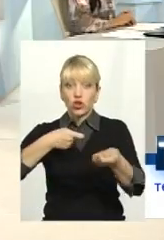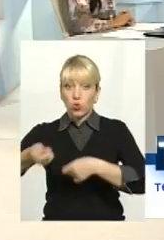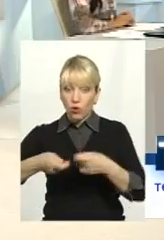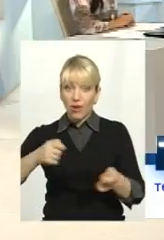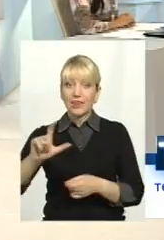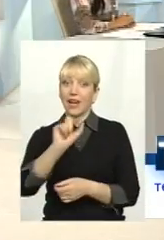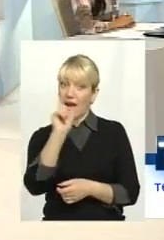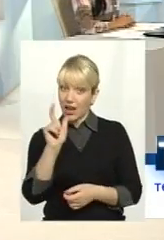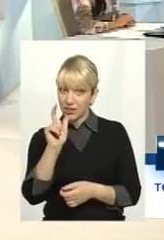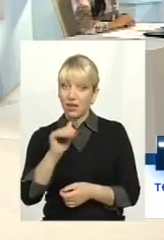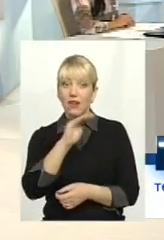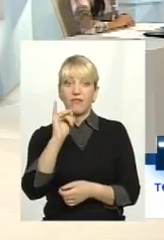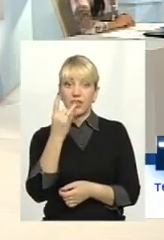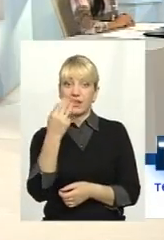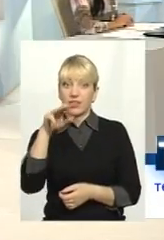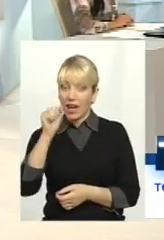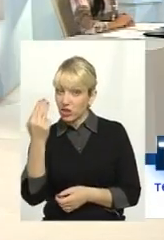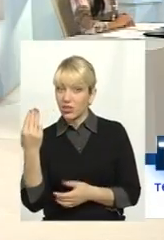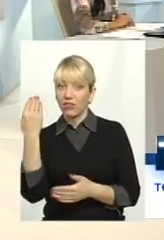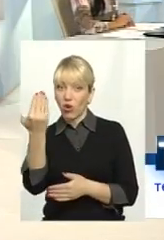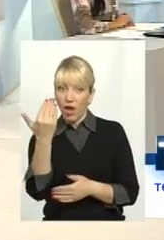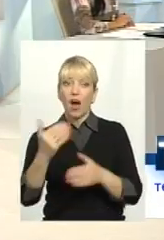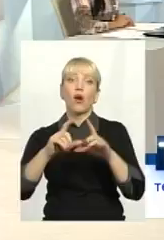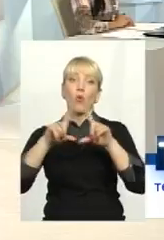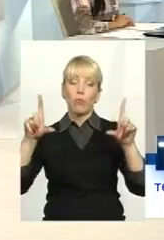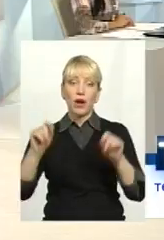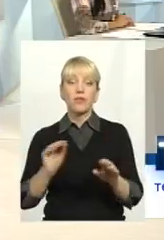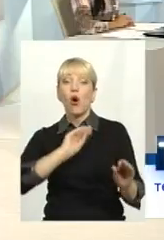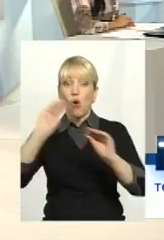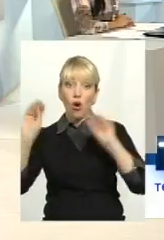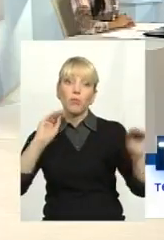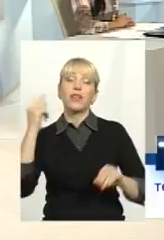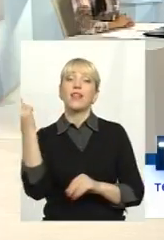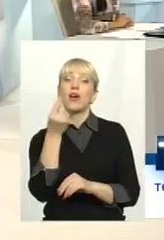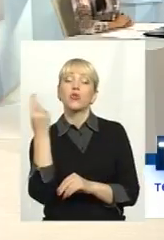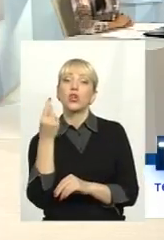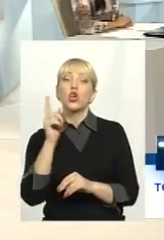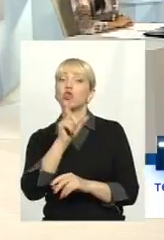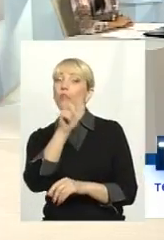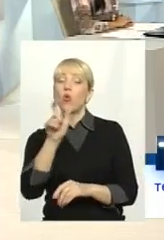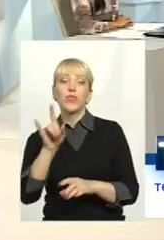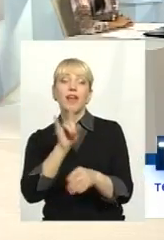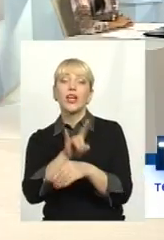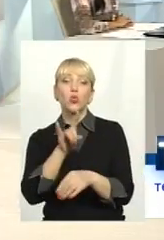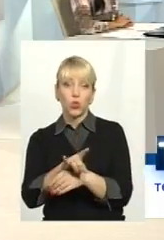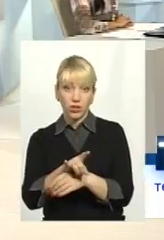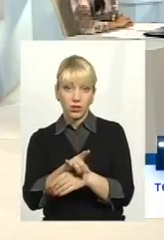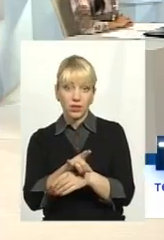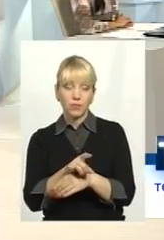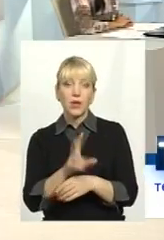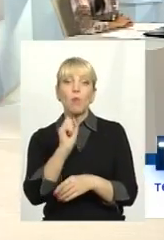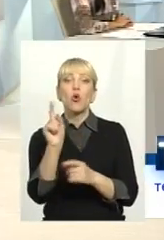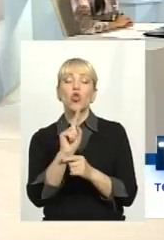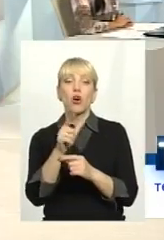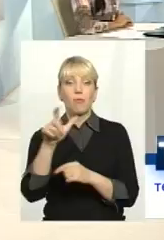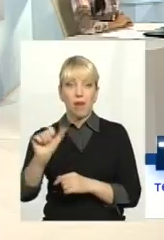газом, пан Фірташ і компанія, обладнай все це лічильниками, для того, щоб людей не дурили на нормах. Це по газу.